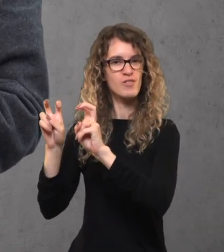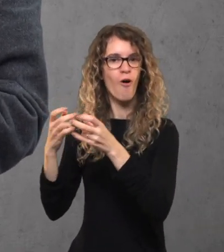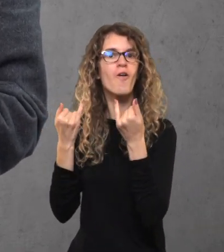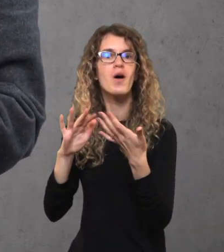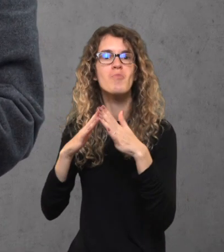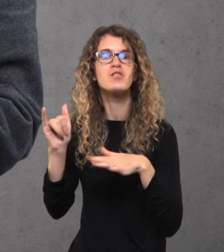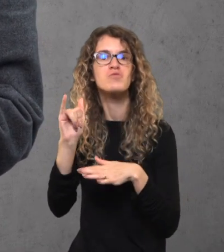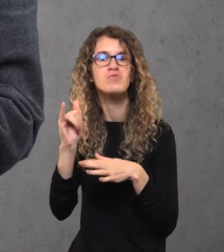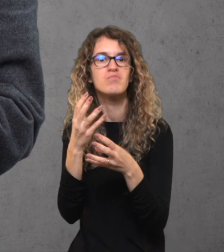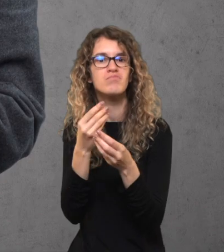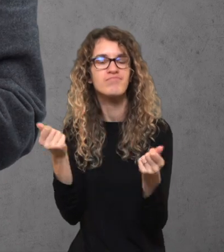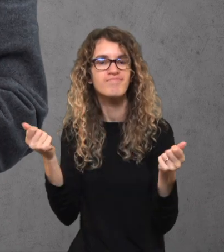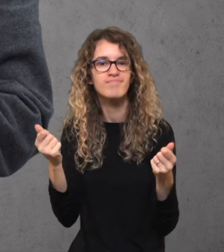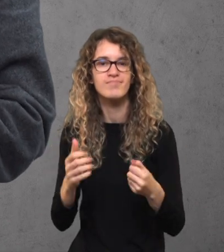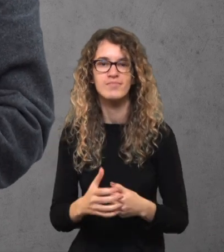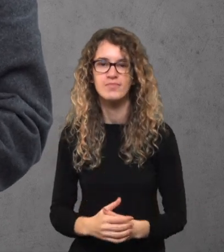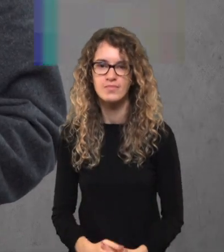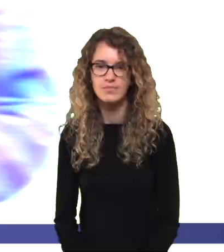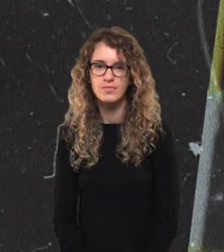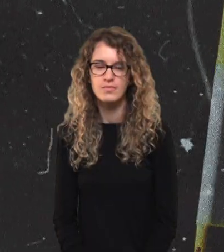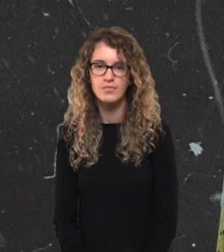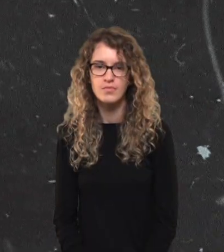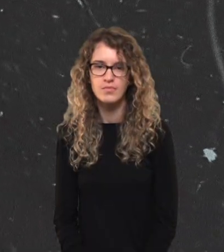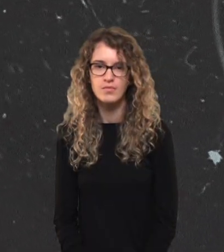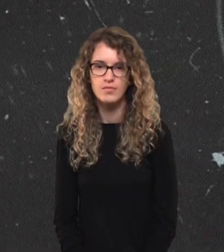Taip buvo dovana. Kur dabar troja?